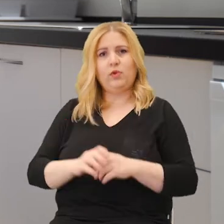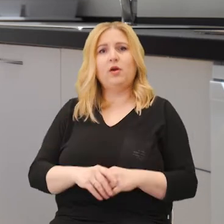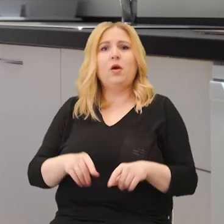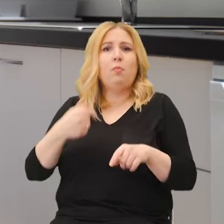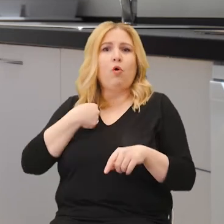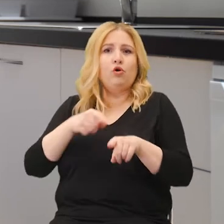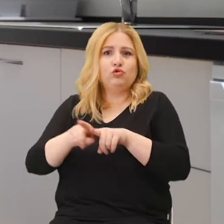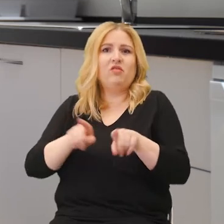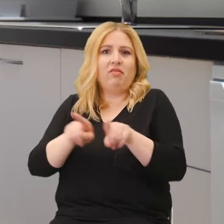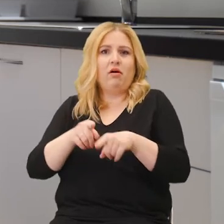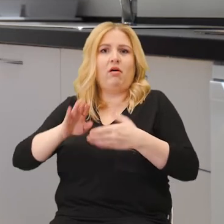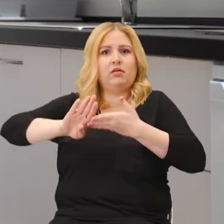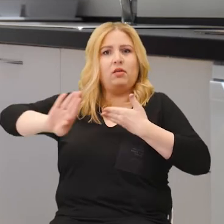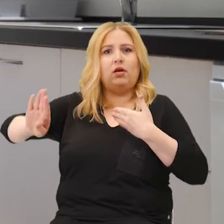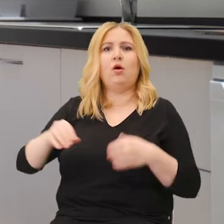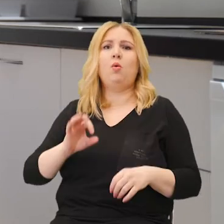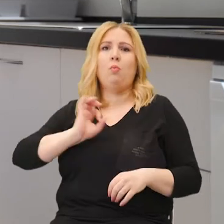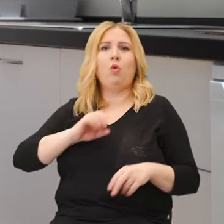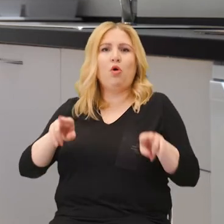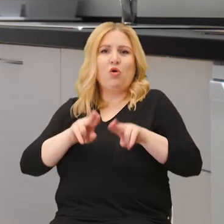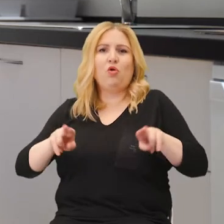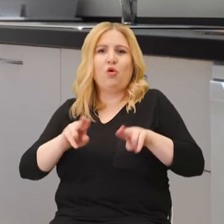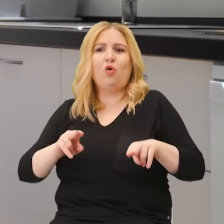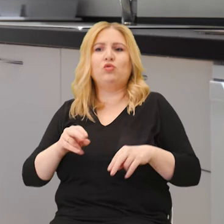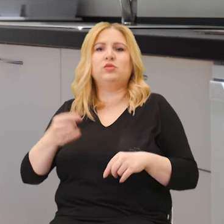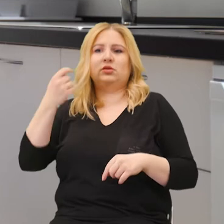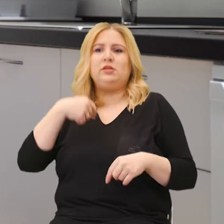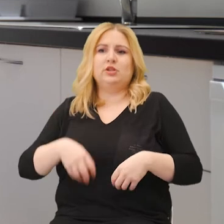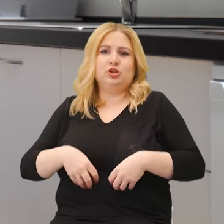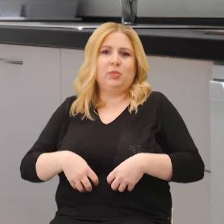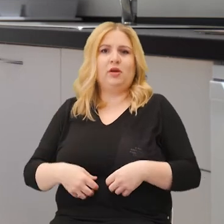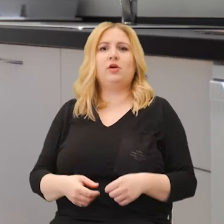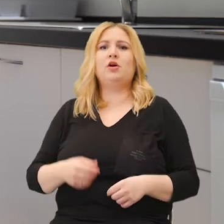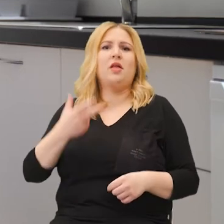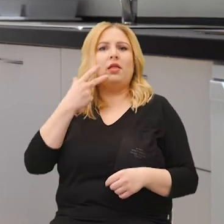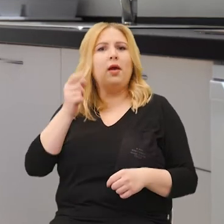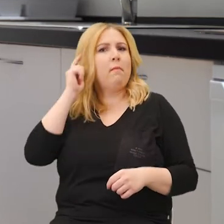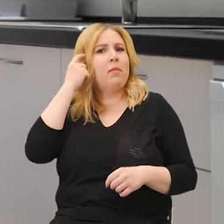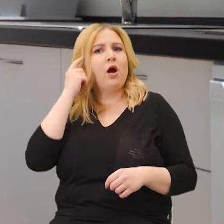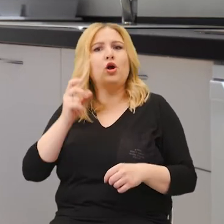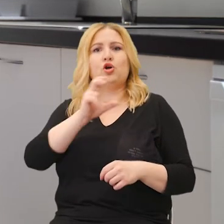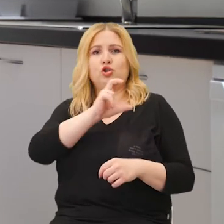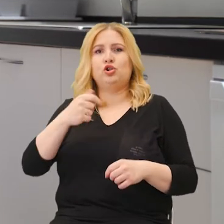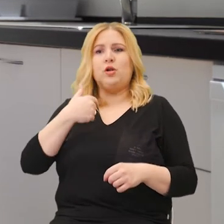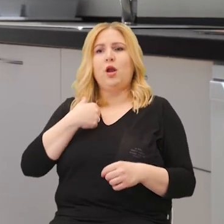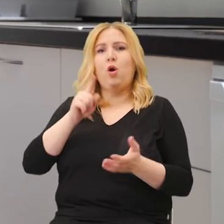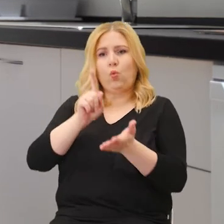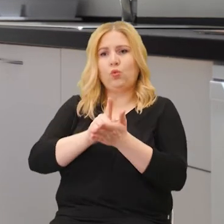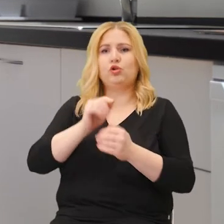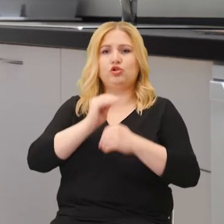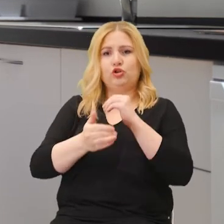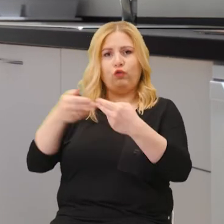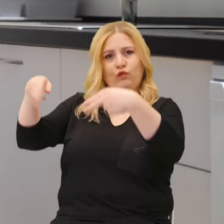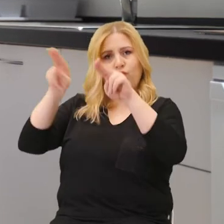Nawet siostry od niej stronią. Nawet rodzice z niej kmią. Nie interesują się, czy szczęśliwie dojechała z tego cholernego